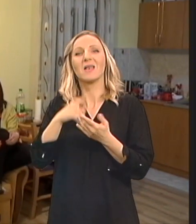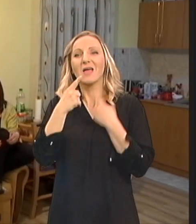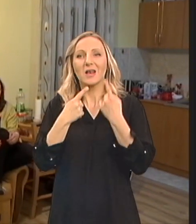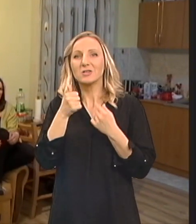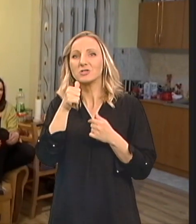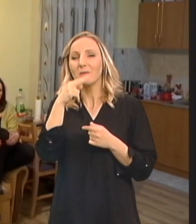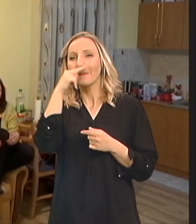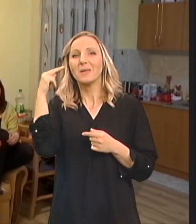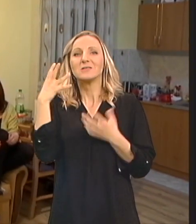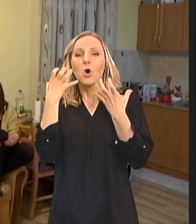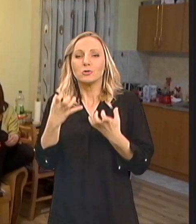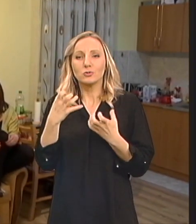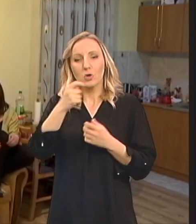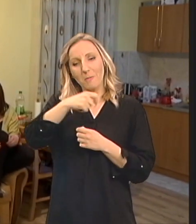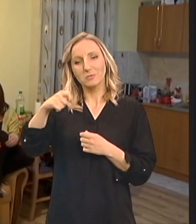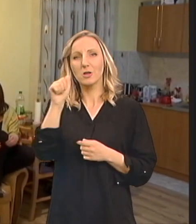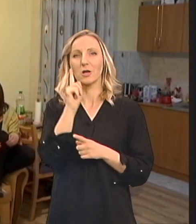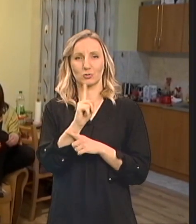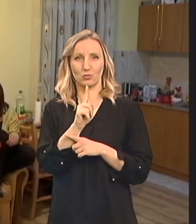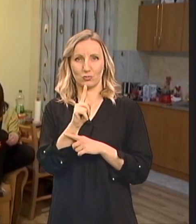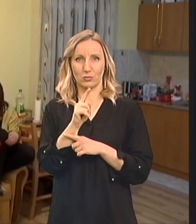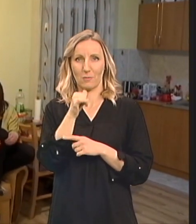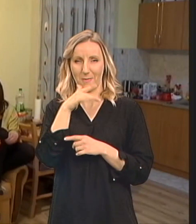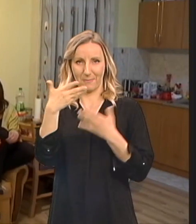osušenog mastila na žućkastom papiru